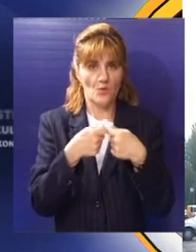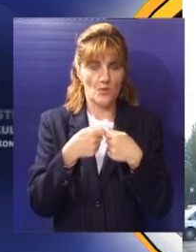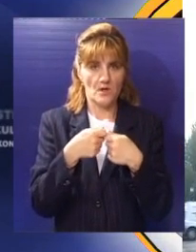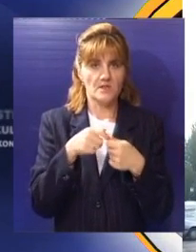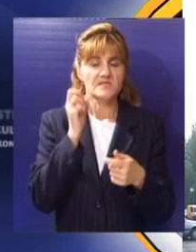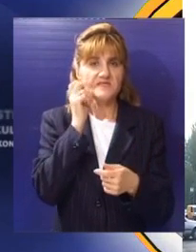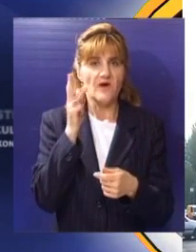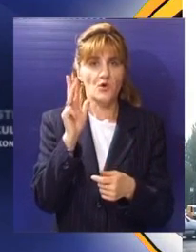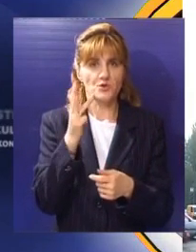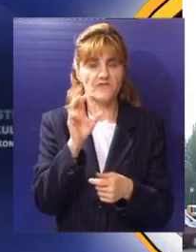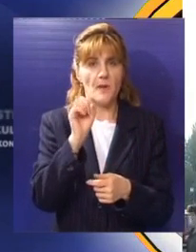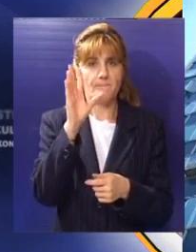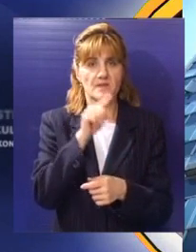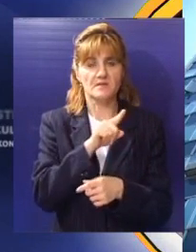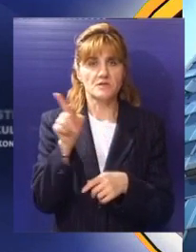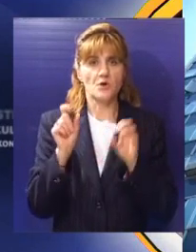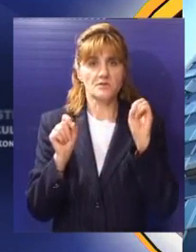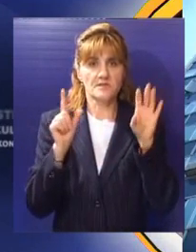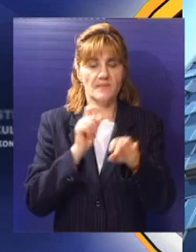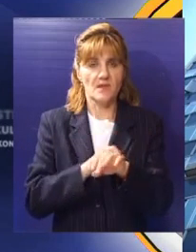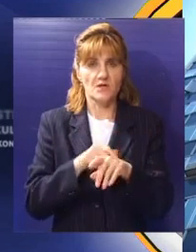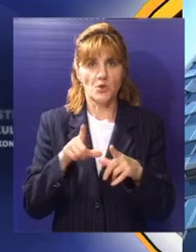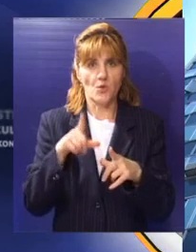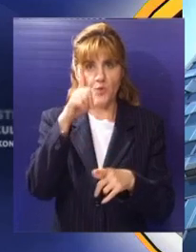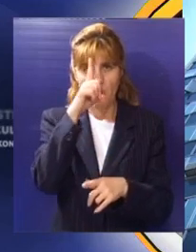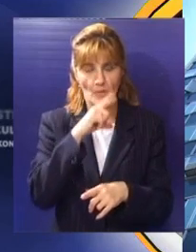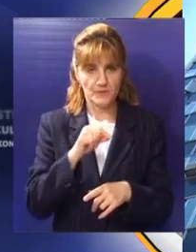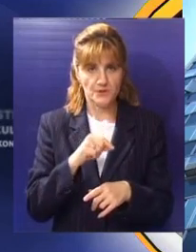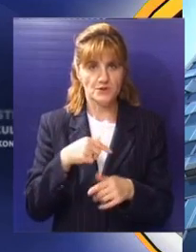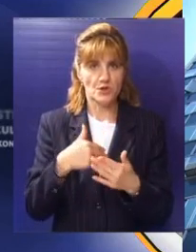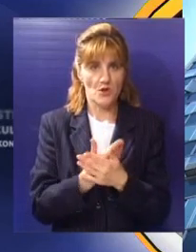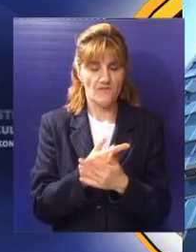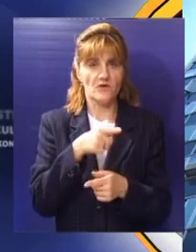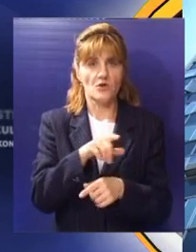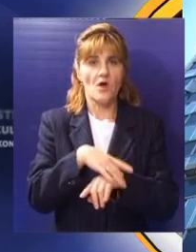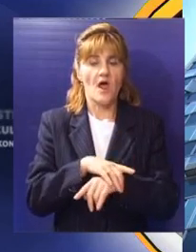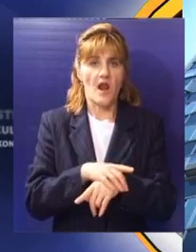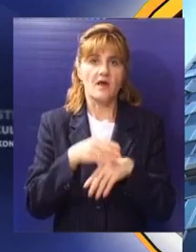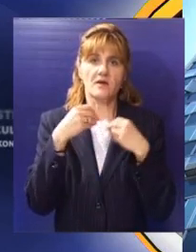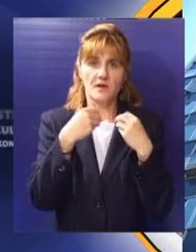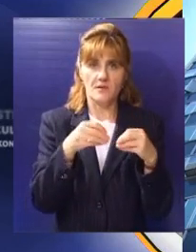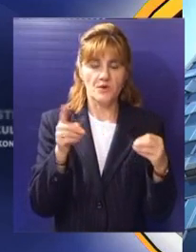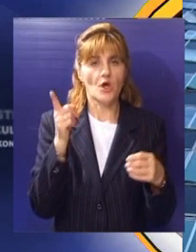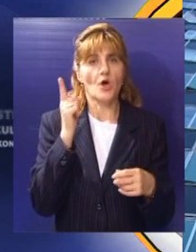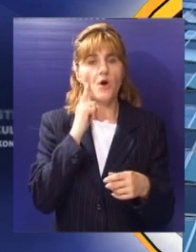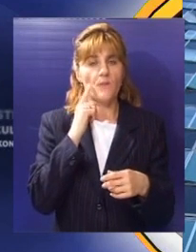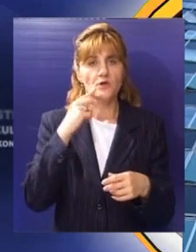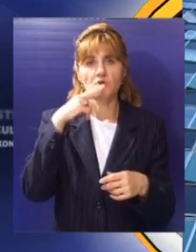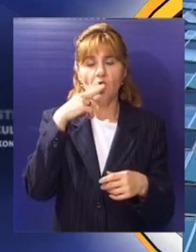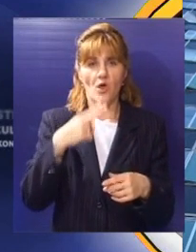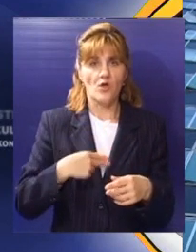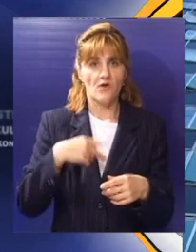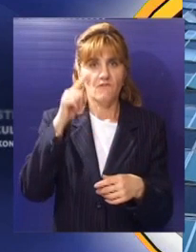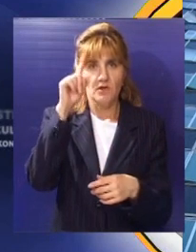Urilkos održavaju se svakog četvrtka od 15 do 17 časova u sali broj 5 nove opštine. Sastancima često prisustuju lekare i psiholozi koji